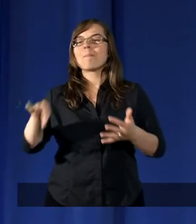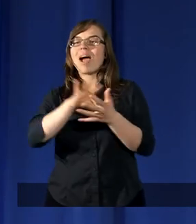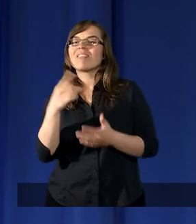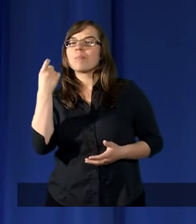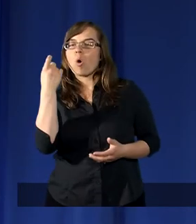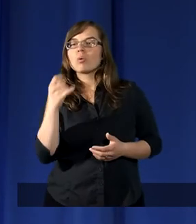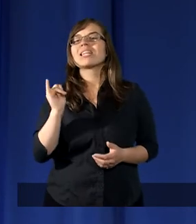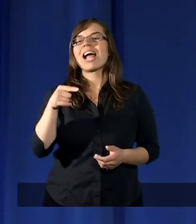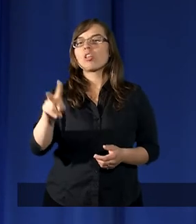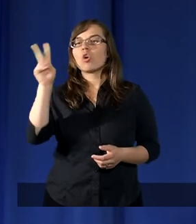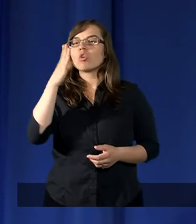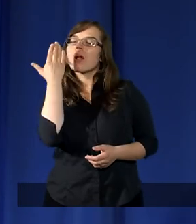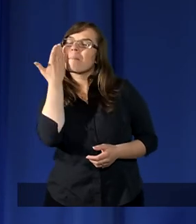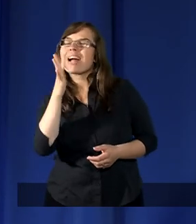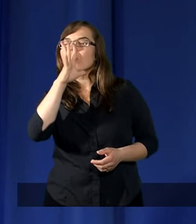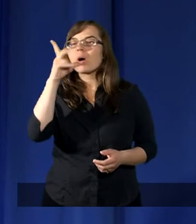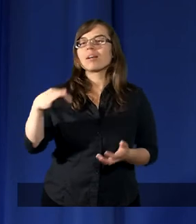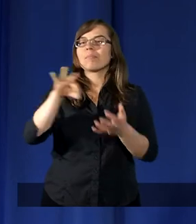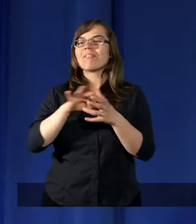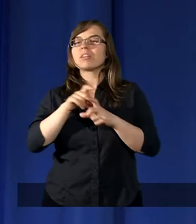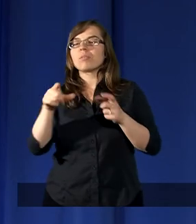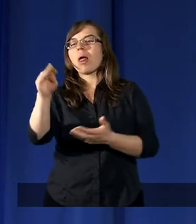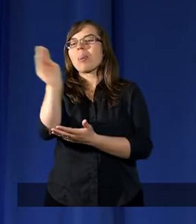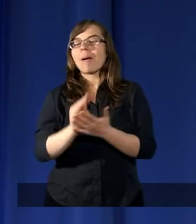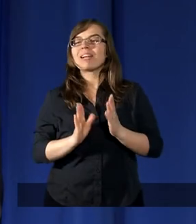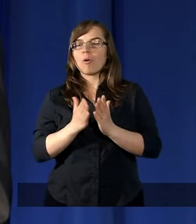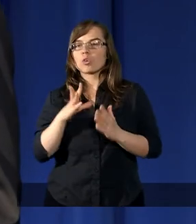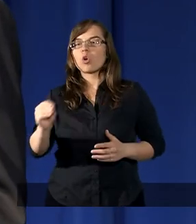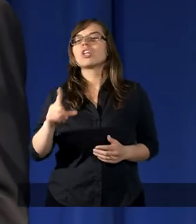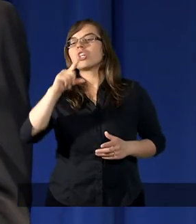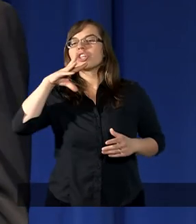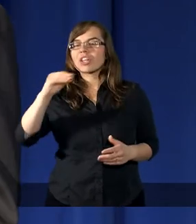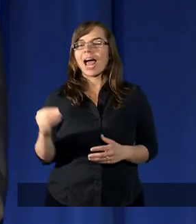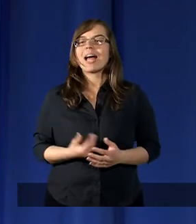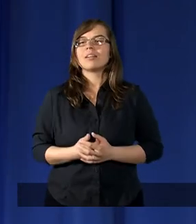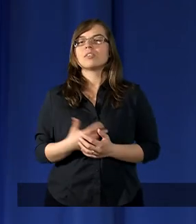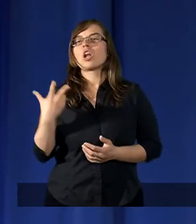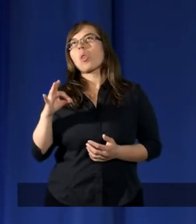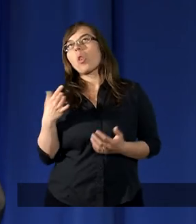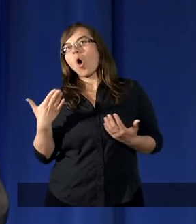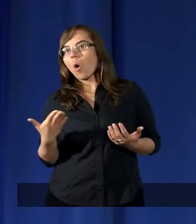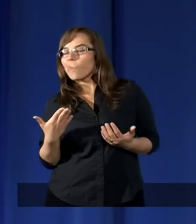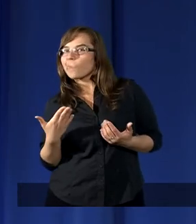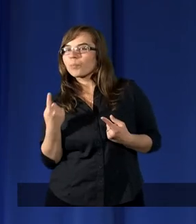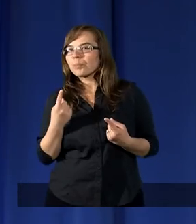pewnym momencie, jak to ktoś bardzo ładnie w pewnej książce napisał, że no